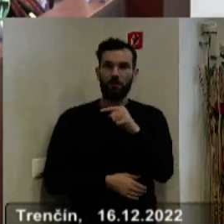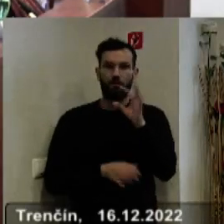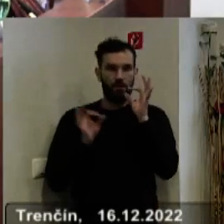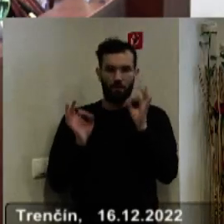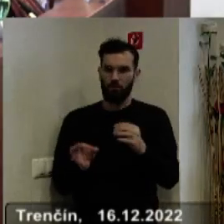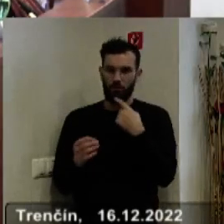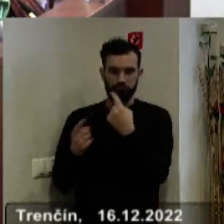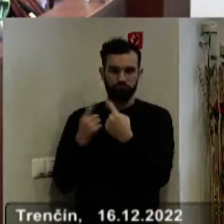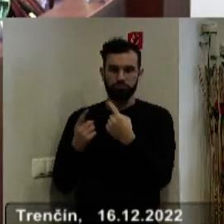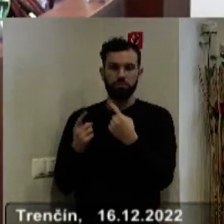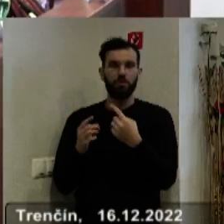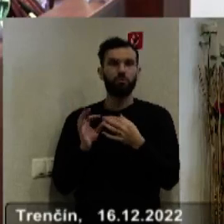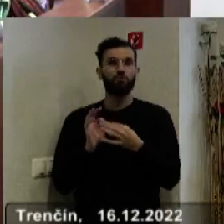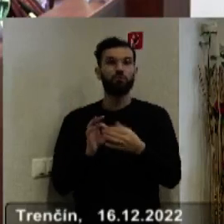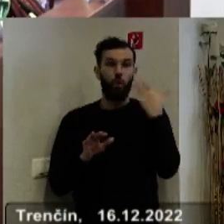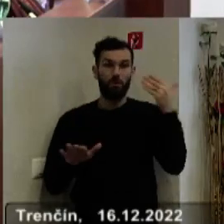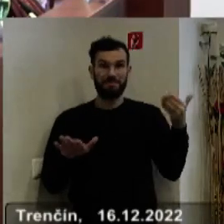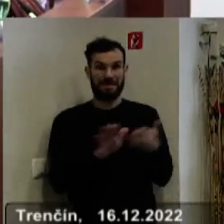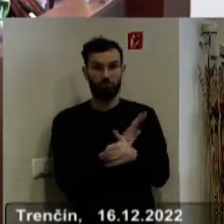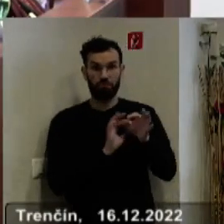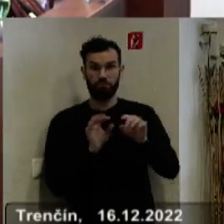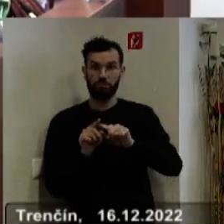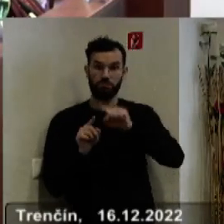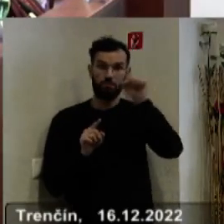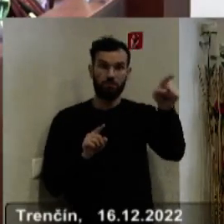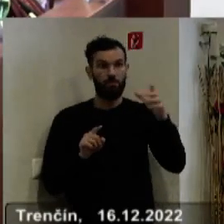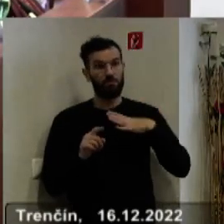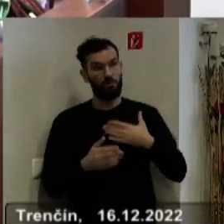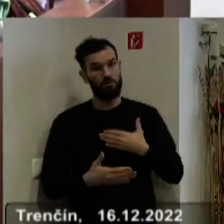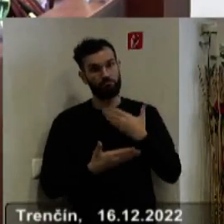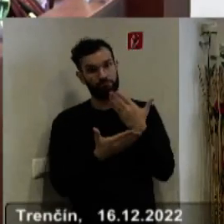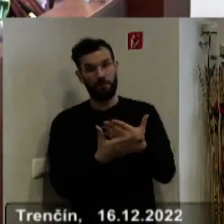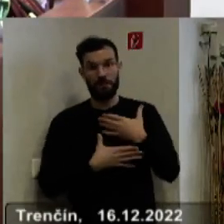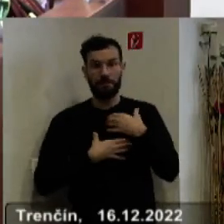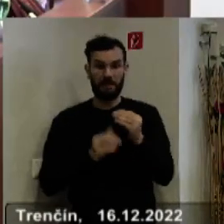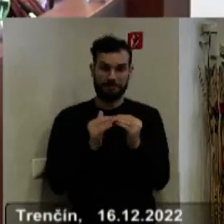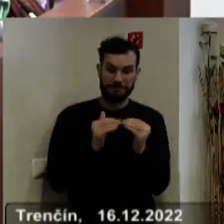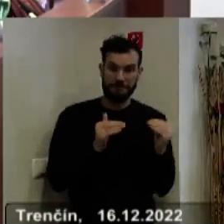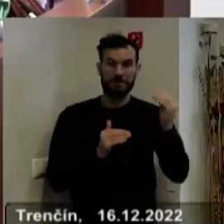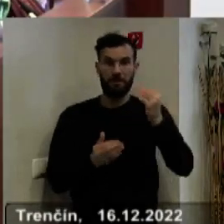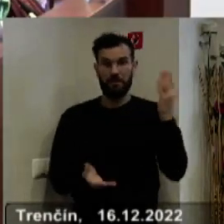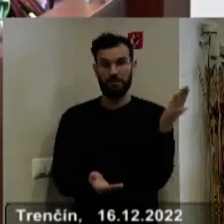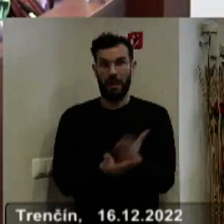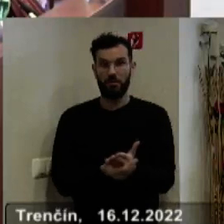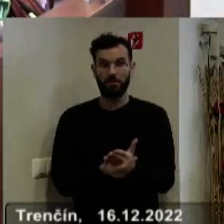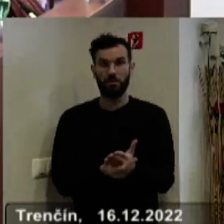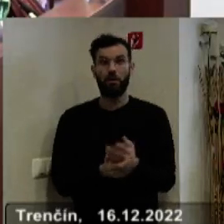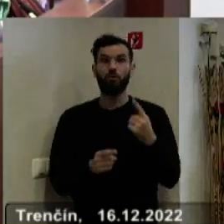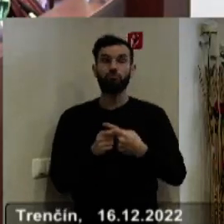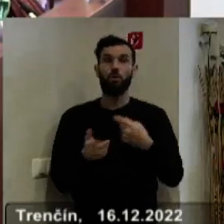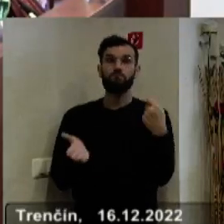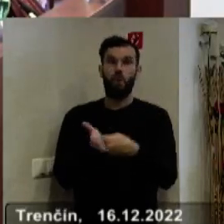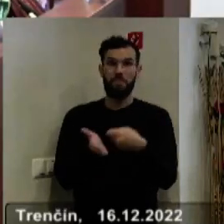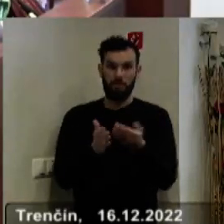nami ľúčil, lebo učekal na zastupiteľstvo, kde išiel predkladať návrh na zvyšovanie daní a zvyšovanie